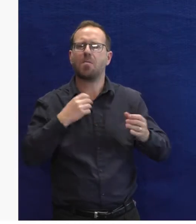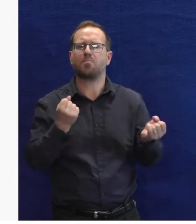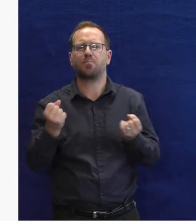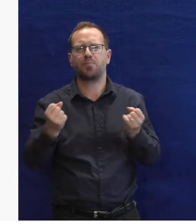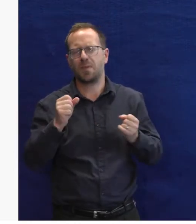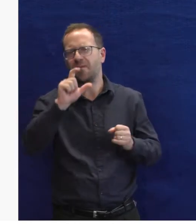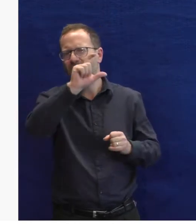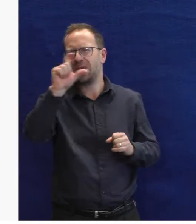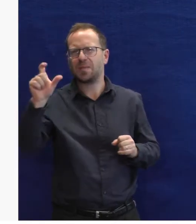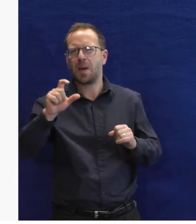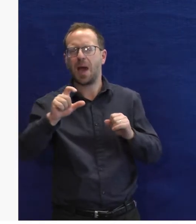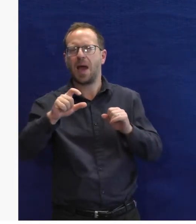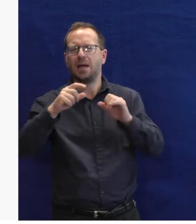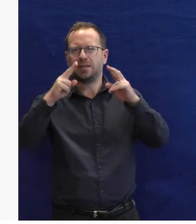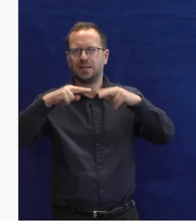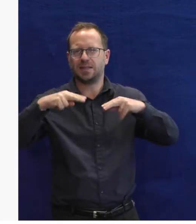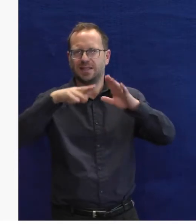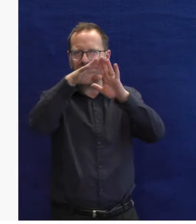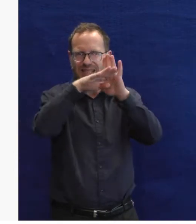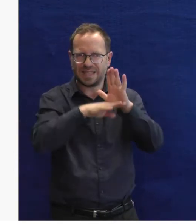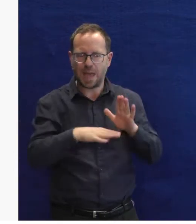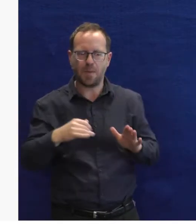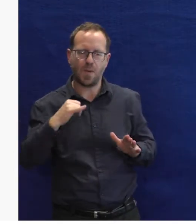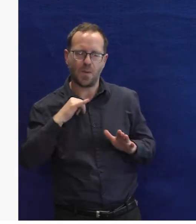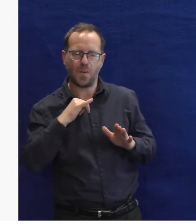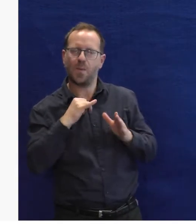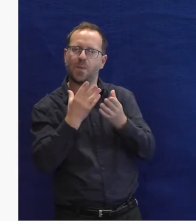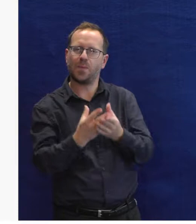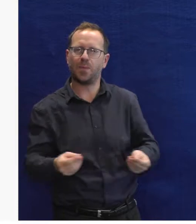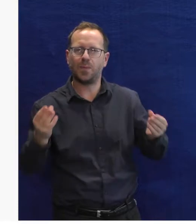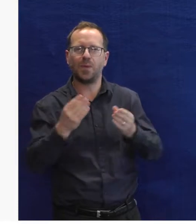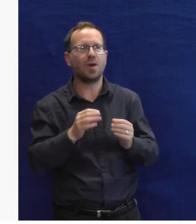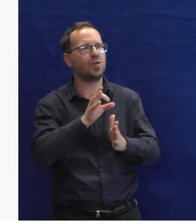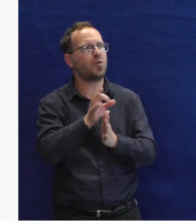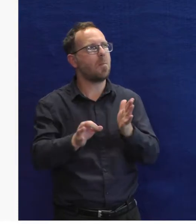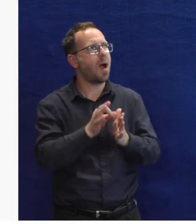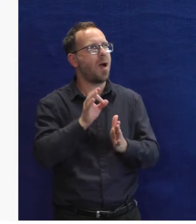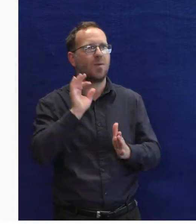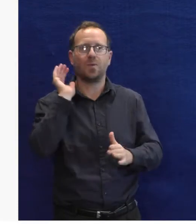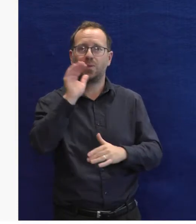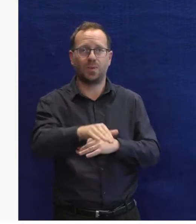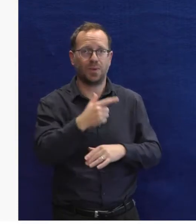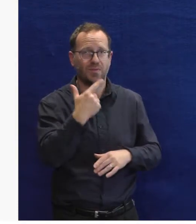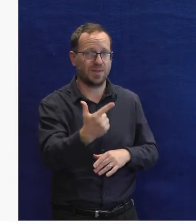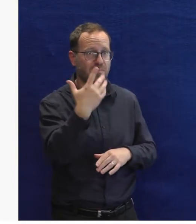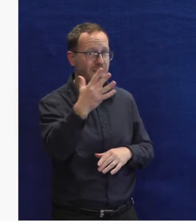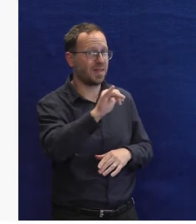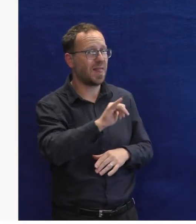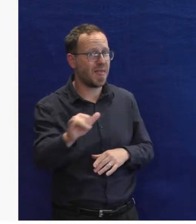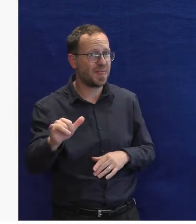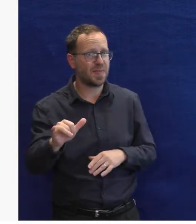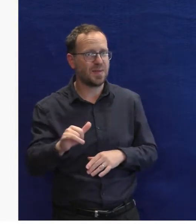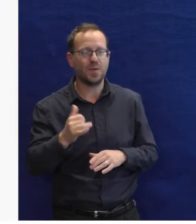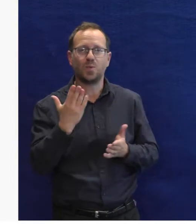vám představovat seznam jako takový, zvláště tady v České republice. Nicméně přesto si dovolím pár dát a hlavně bych chtěl ukázat, kam se ta firma